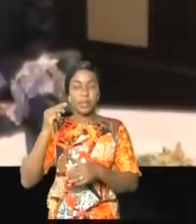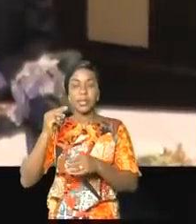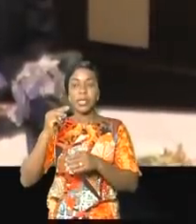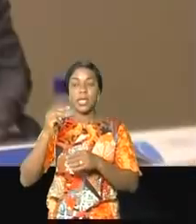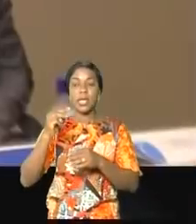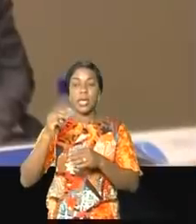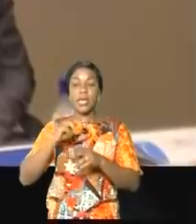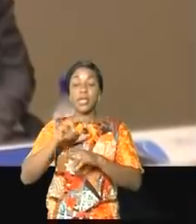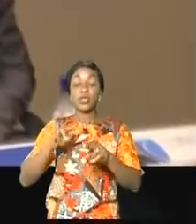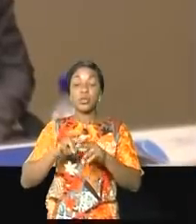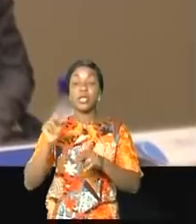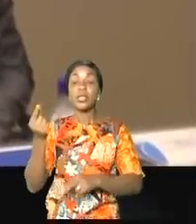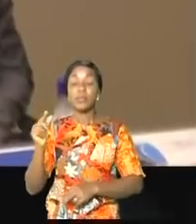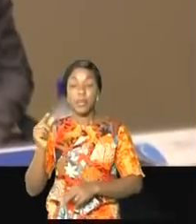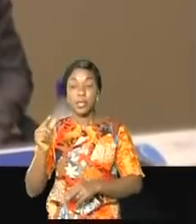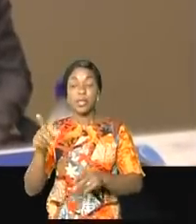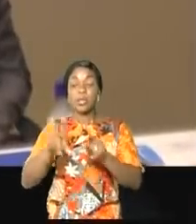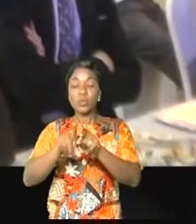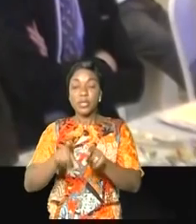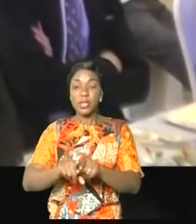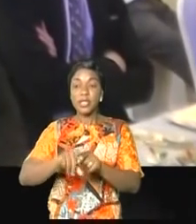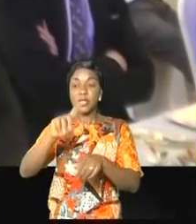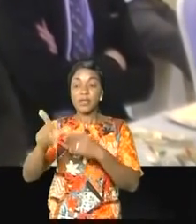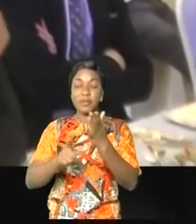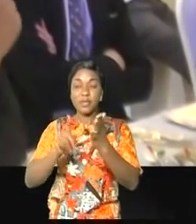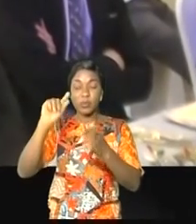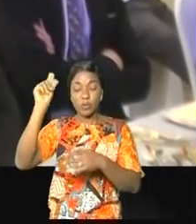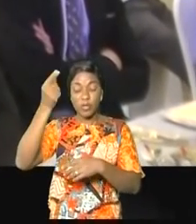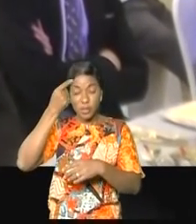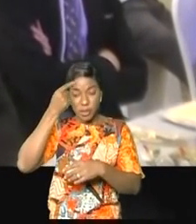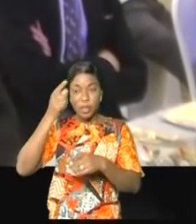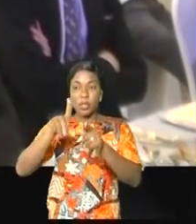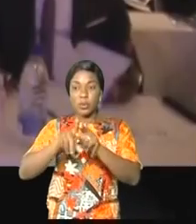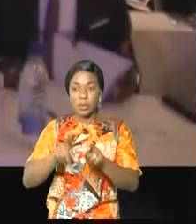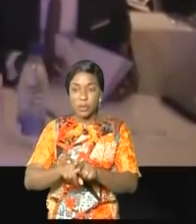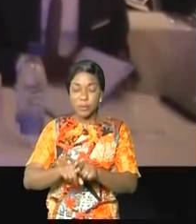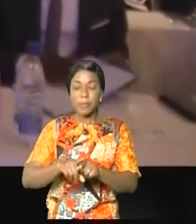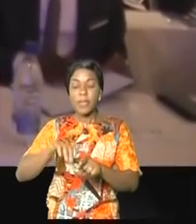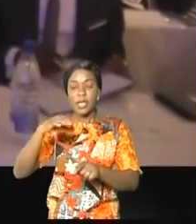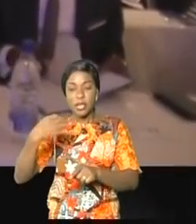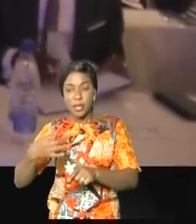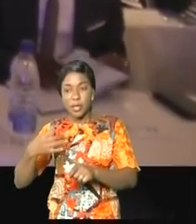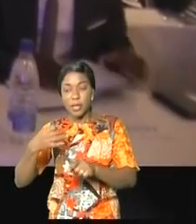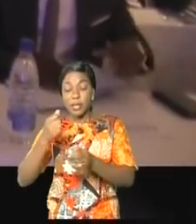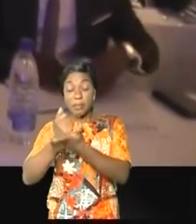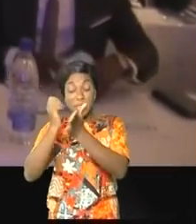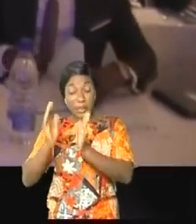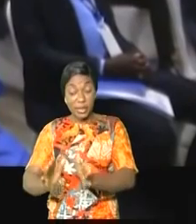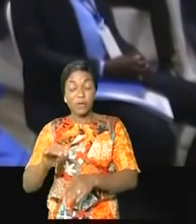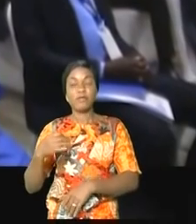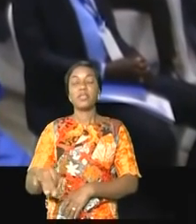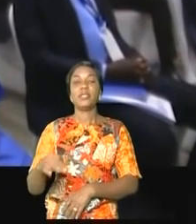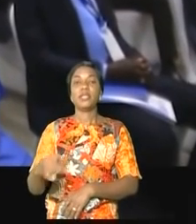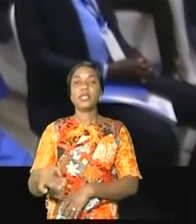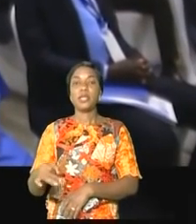vice-gouverneur de la province du Hukatunga, des membres du corps diplomatique de la République française, des ministres et députés provinciaux,